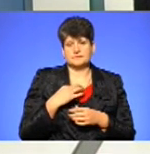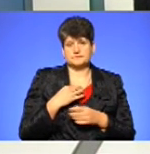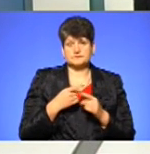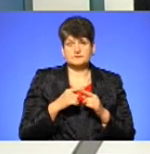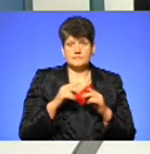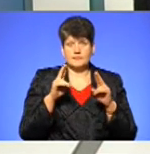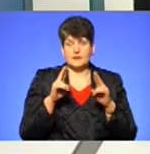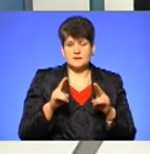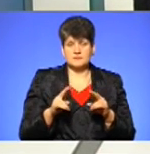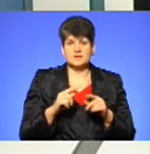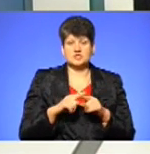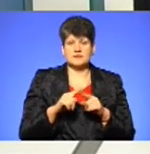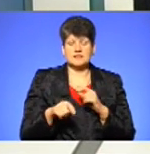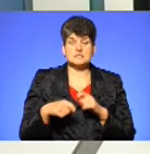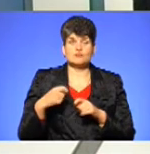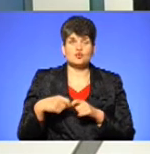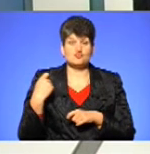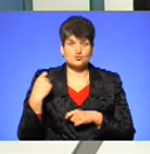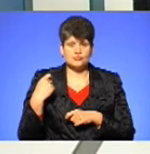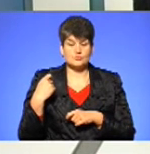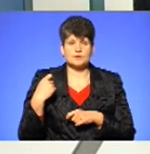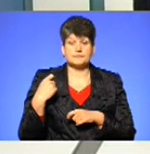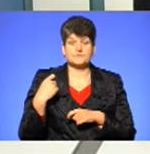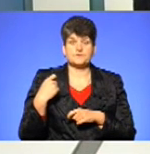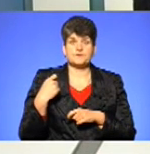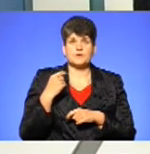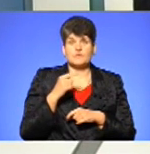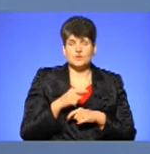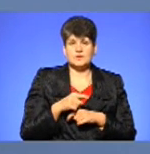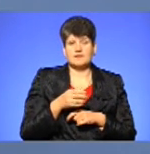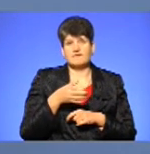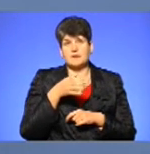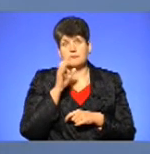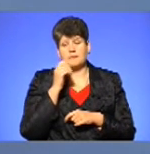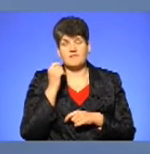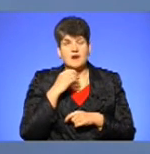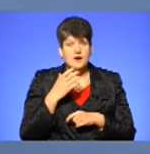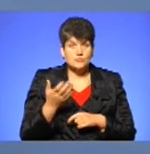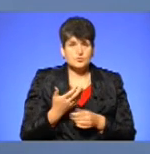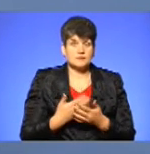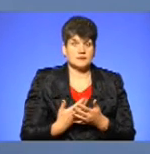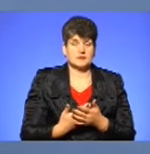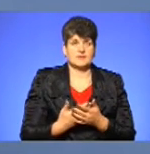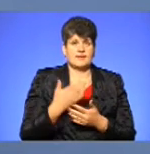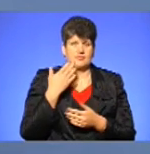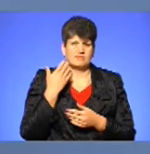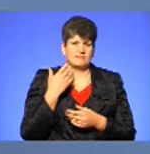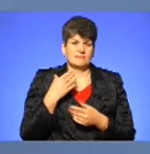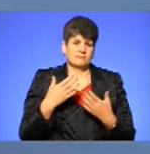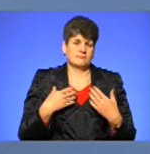швидкість порушують насамперед, вони десь випивають, також легковажать